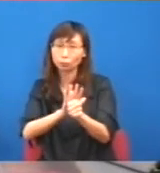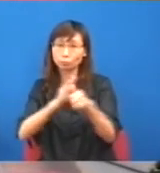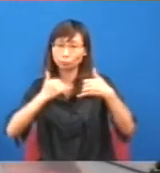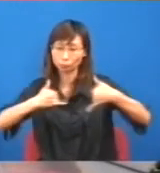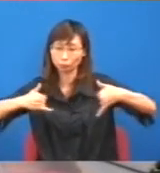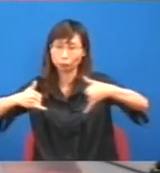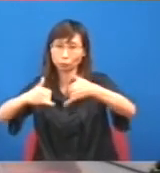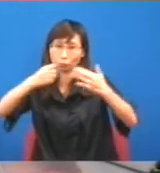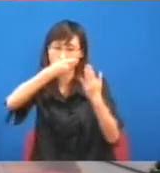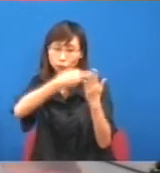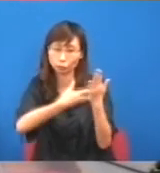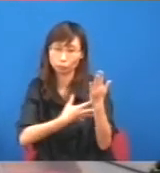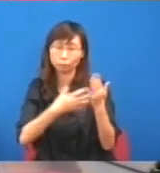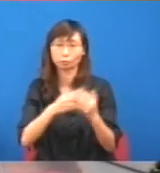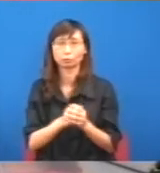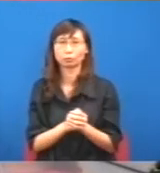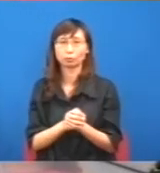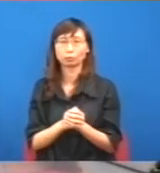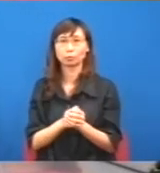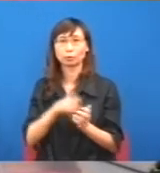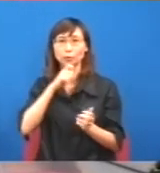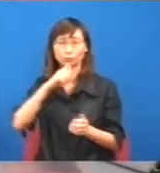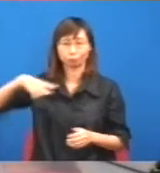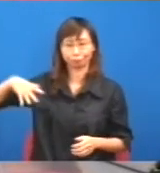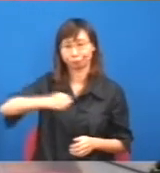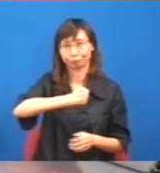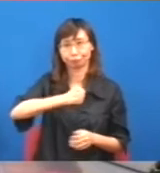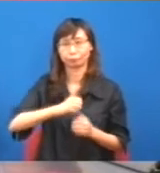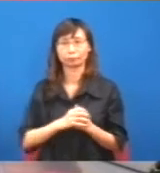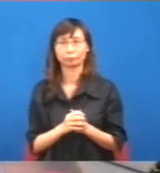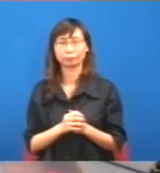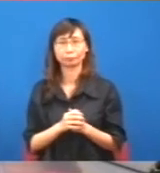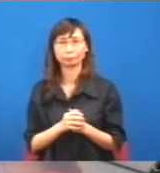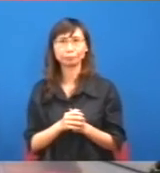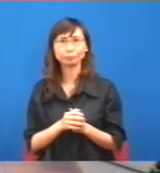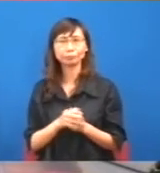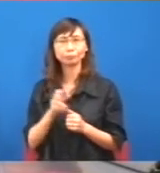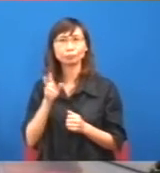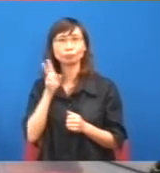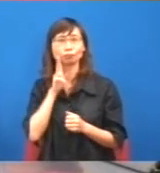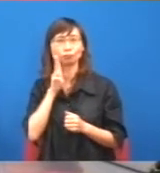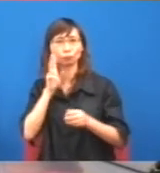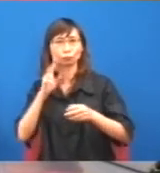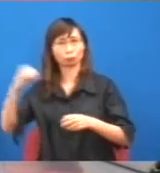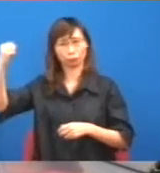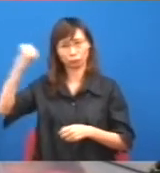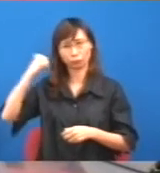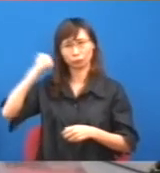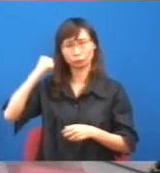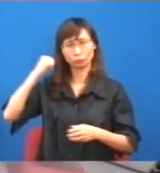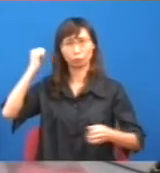能夠令你充權的,是嗎?這個,如果你搞勞工運動,連這個都不會想,就不用說,